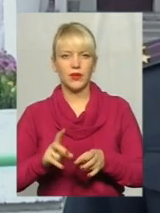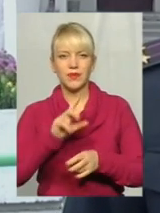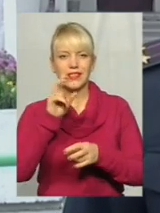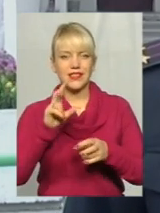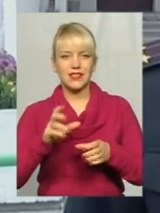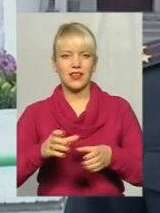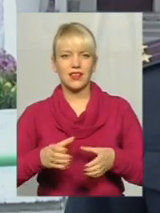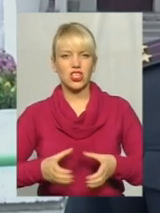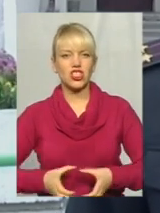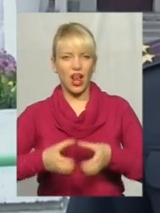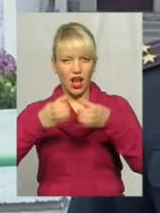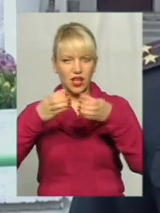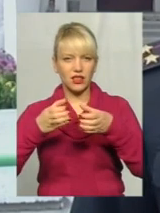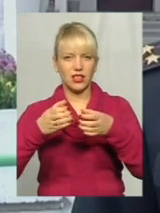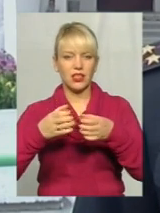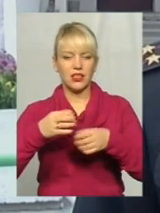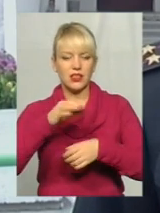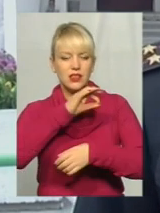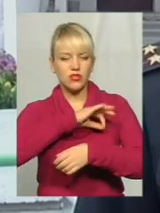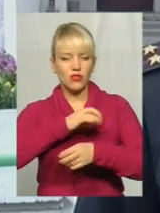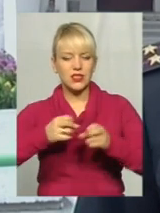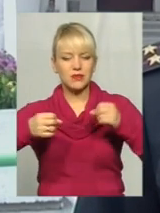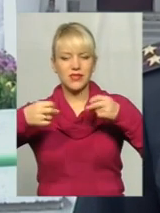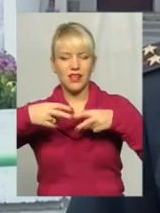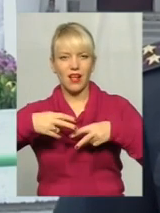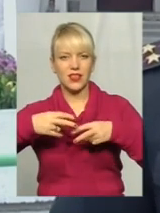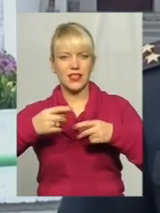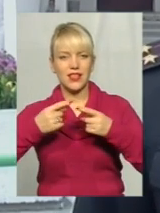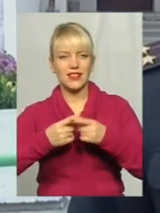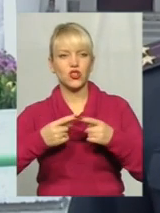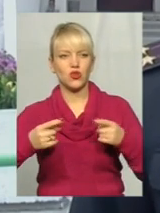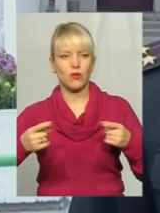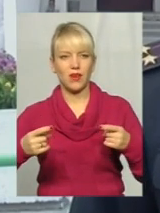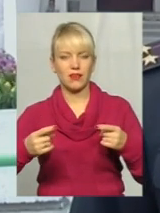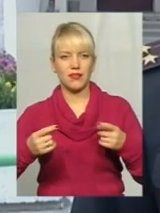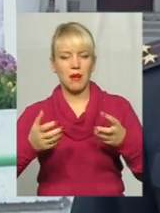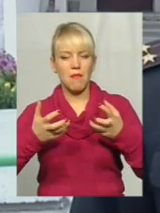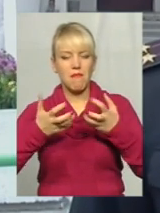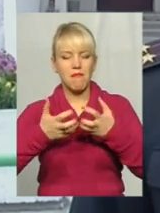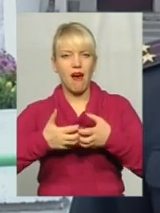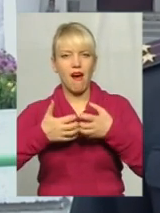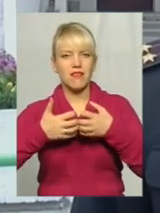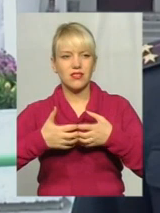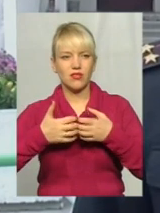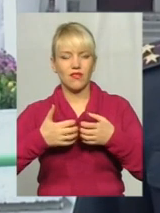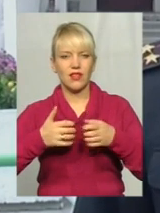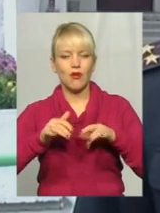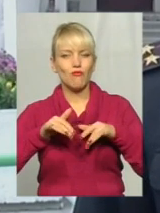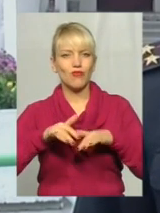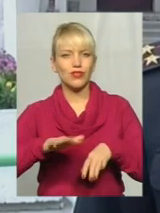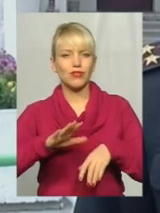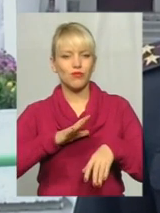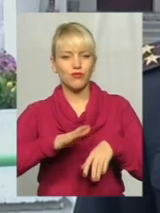рятувальники застосували спеціальний інструмент, шансовий інструмент і механізований інструмент. Процес був досить